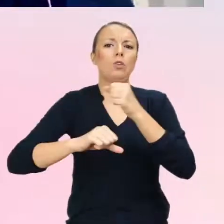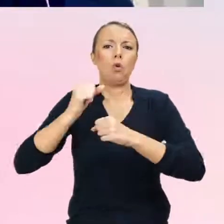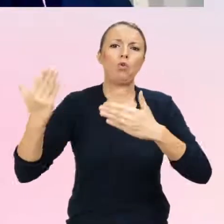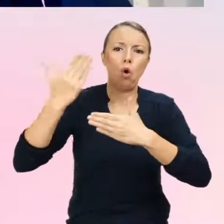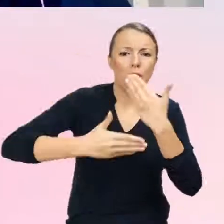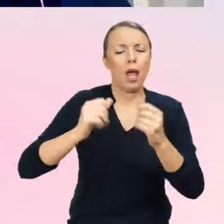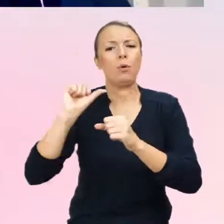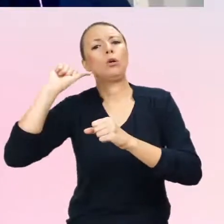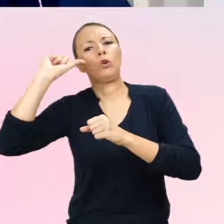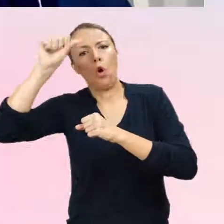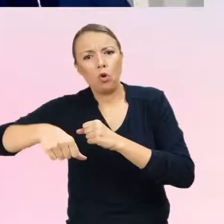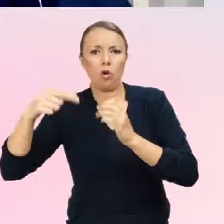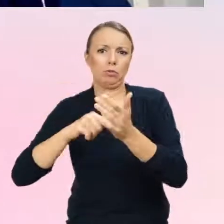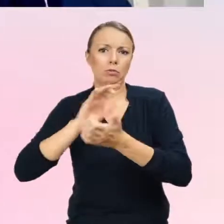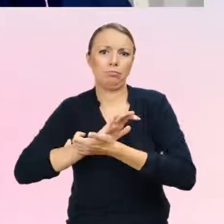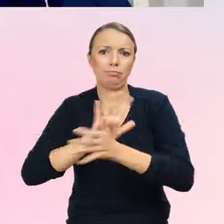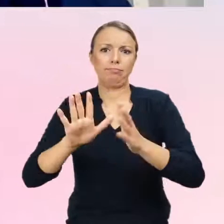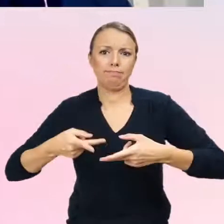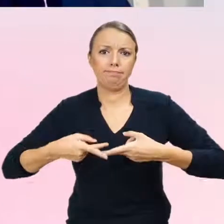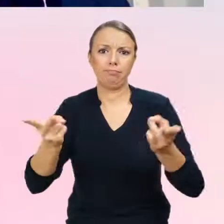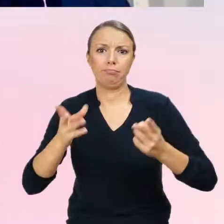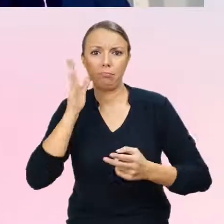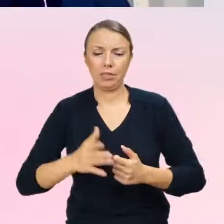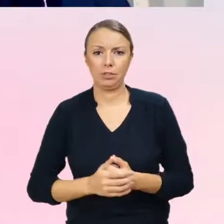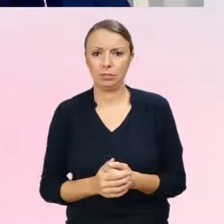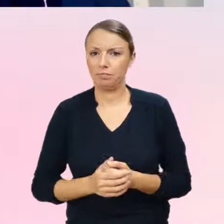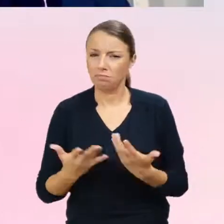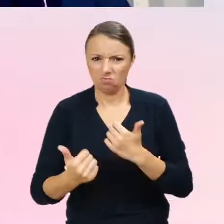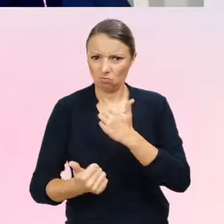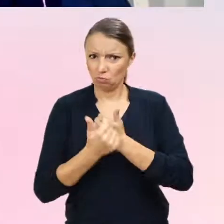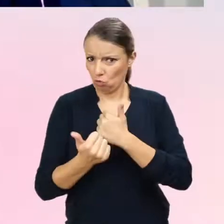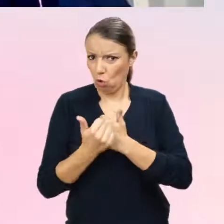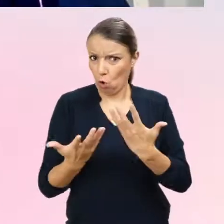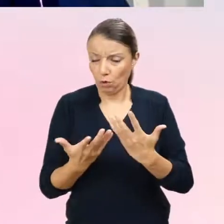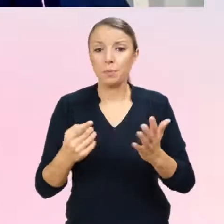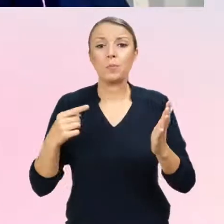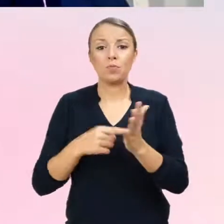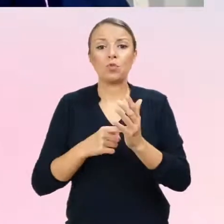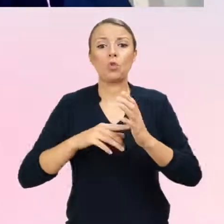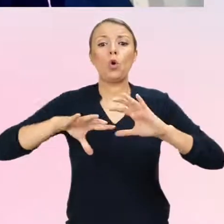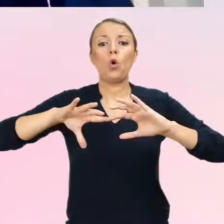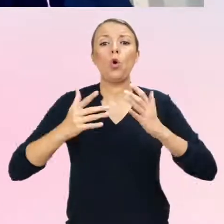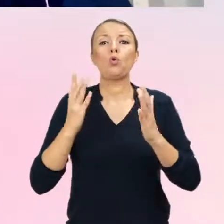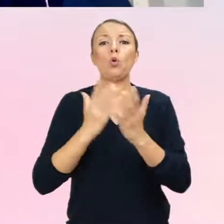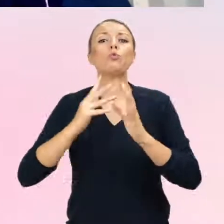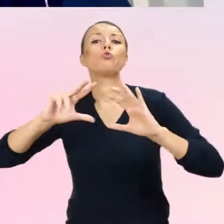Obecnie jest redefiniowana w takim kierunku